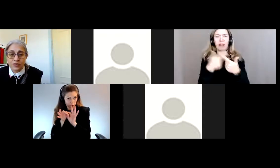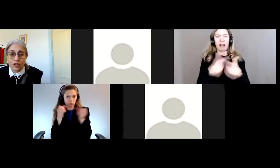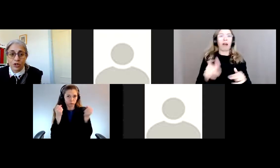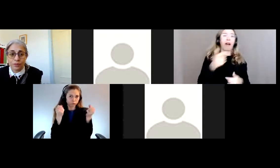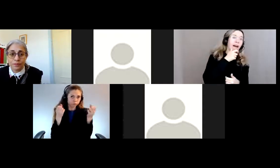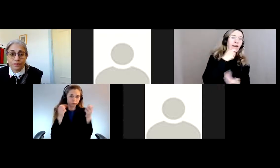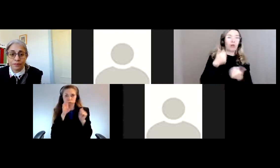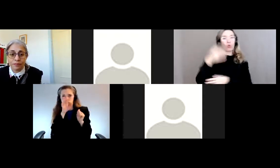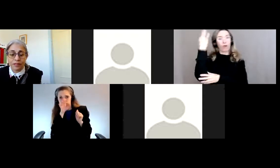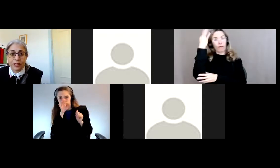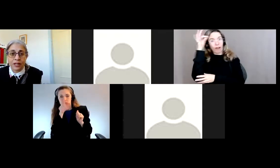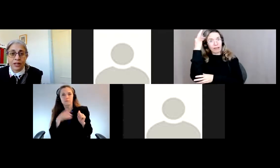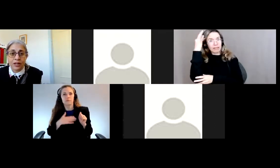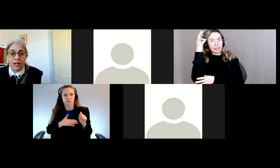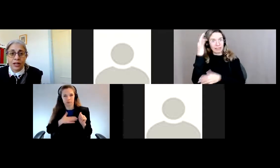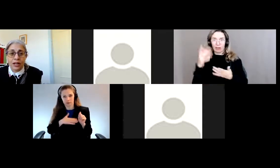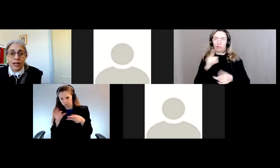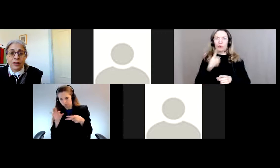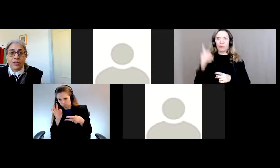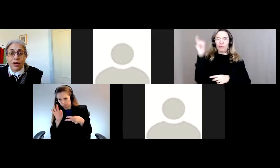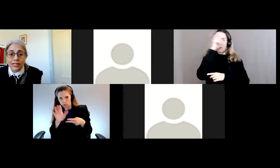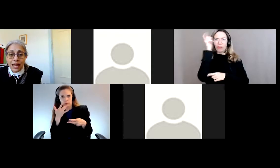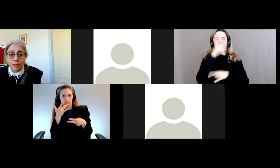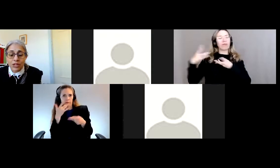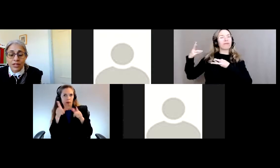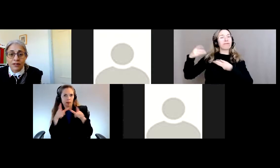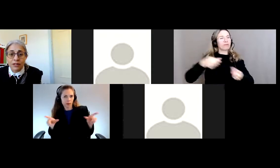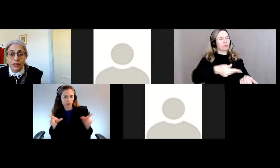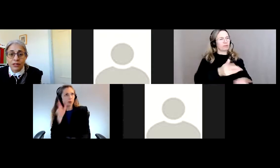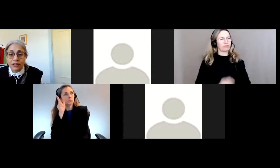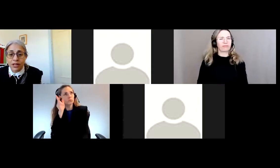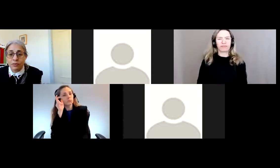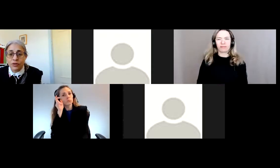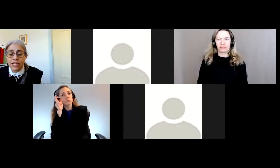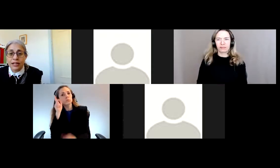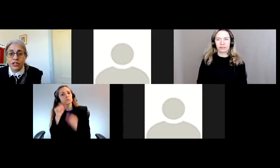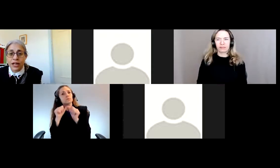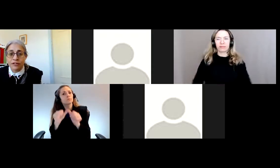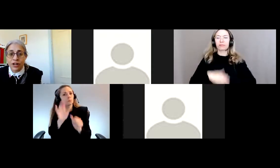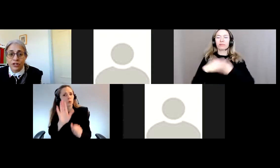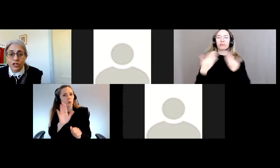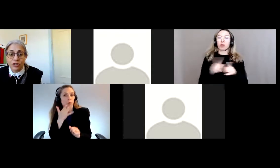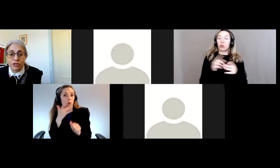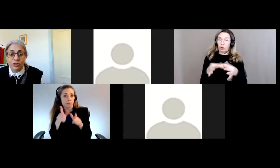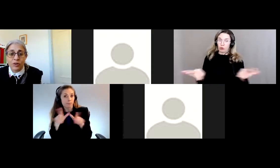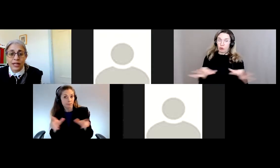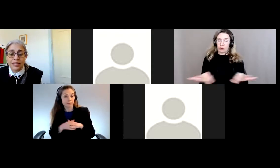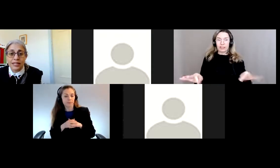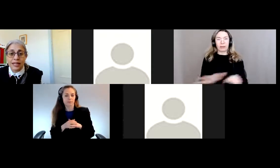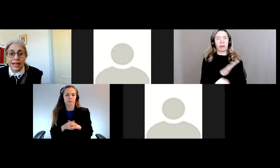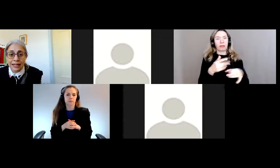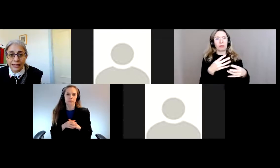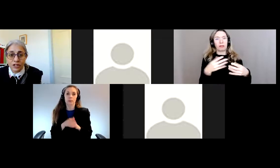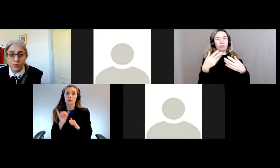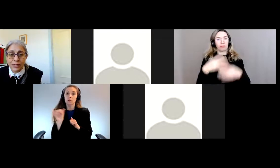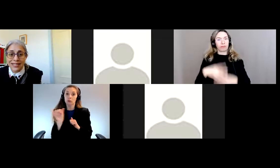ou le français pour vivre une expérience fluide. Nous avons également des sous-titres disponibles aujourd'hui à la France